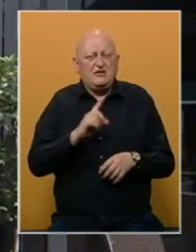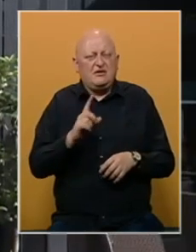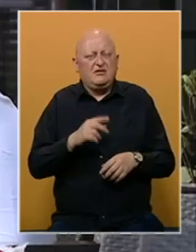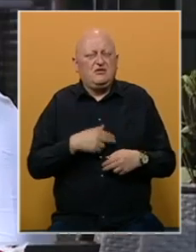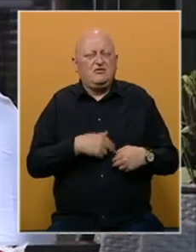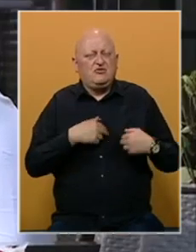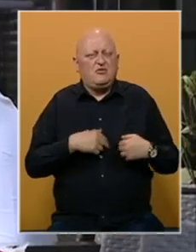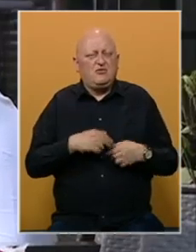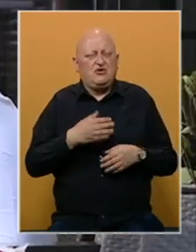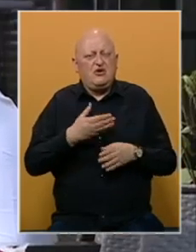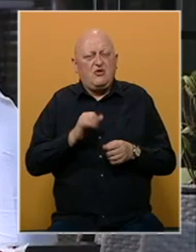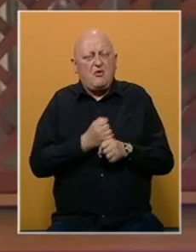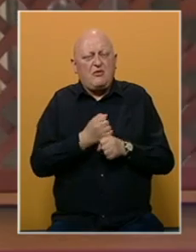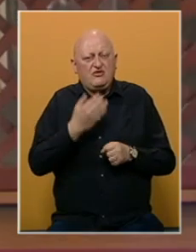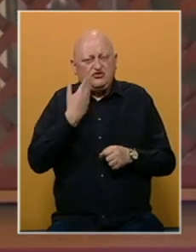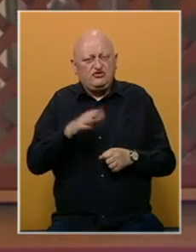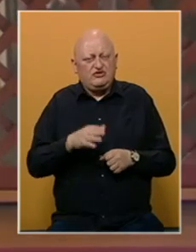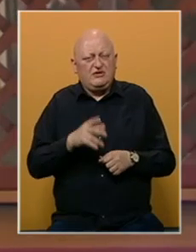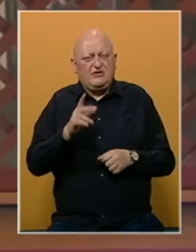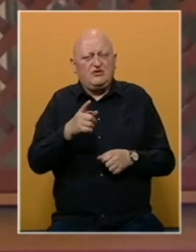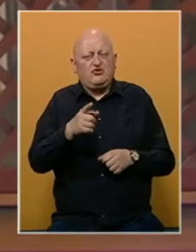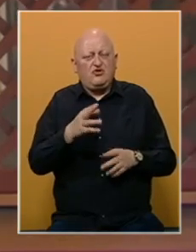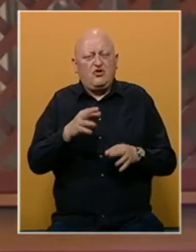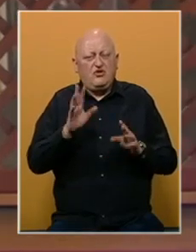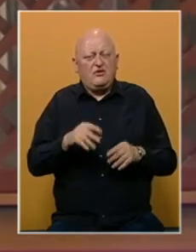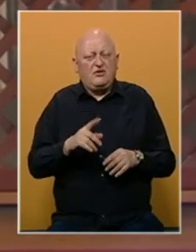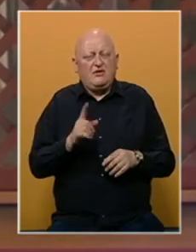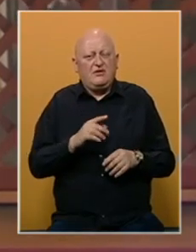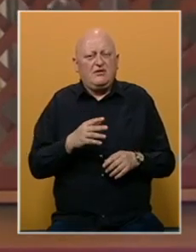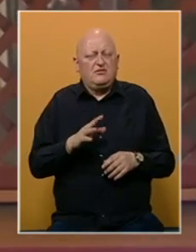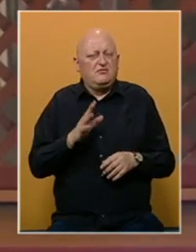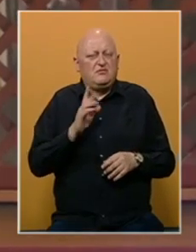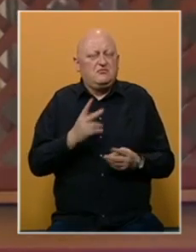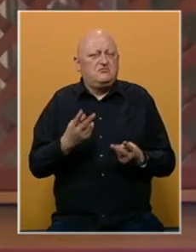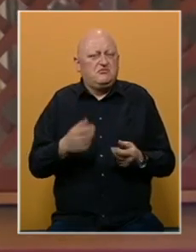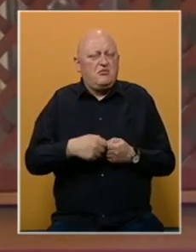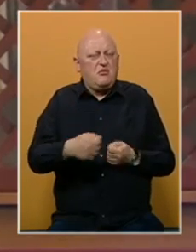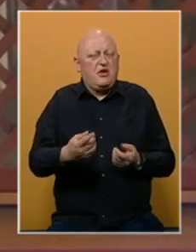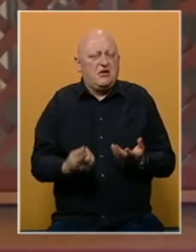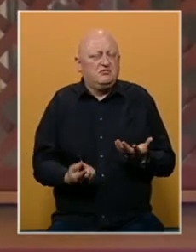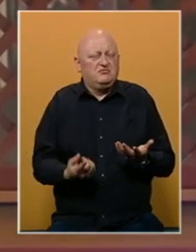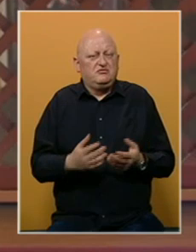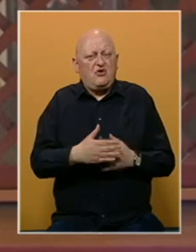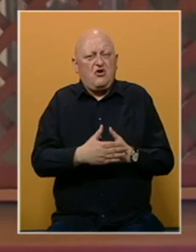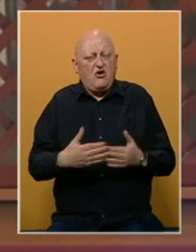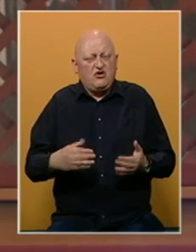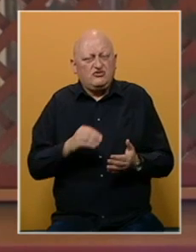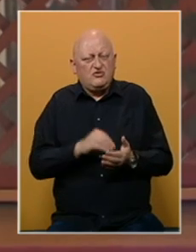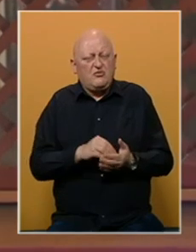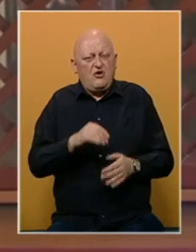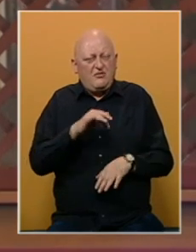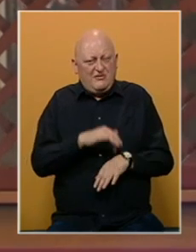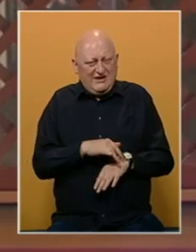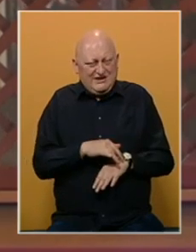doprinijela saniranju stanja. Toliko ima nelogični mjera. Znači oni su ogrančili broj mjesta,